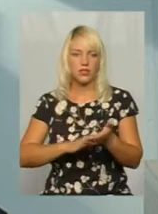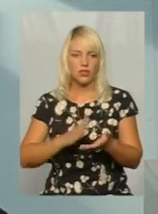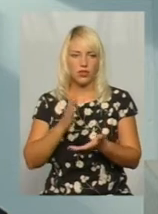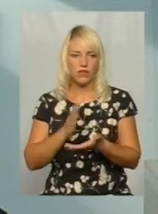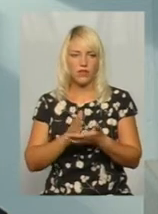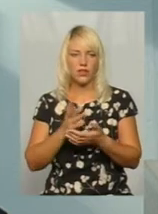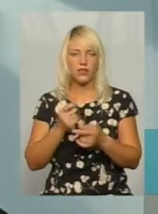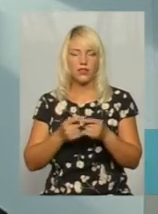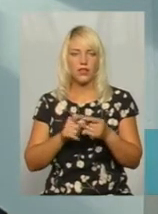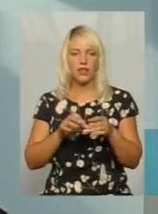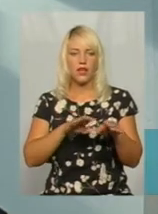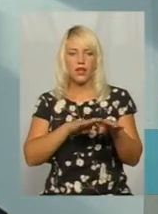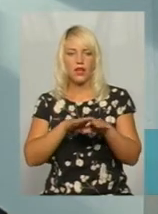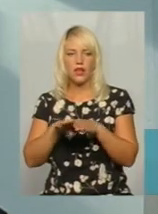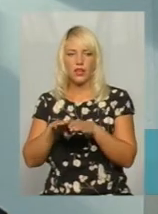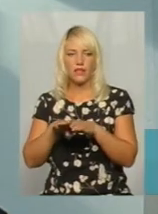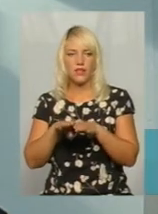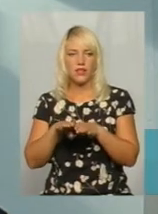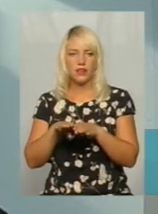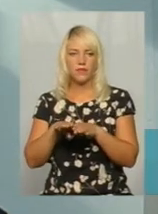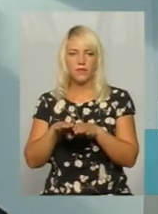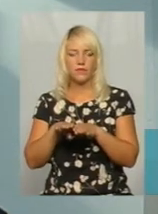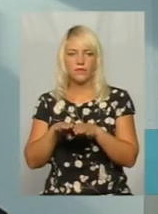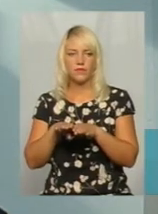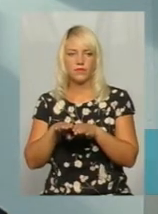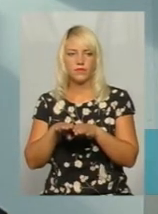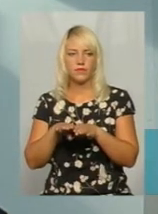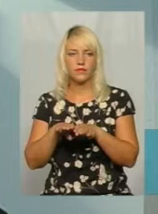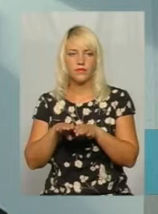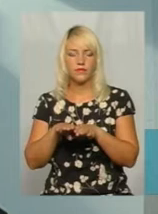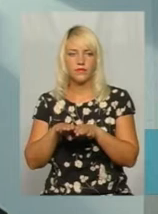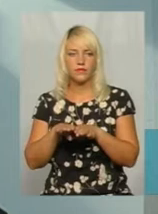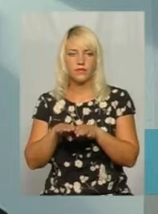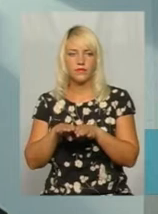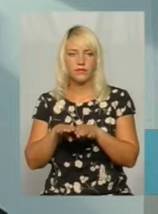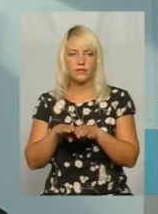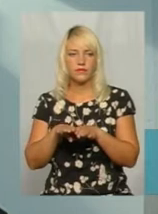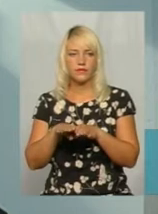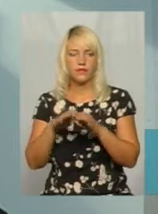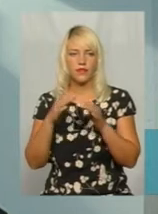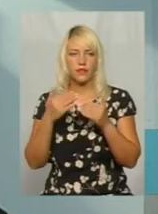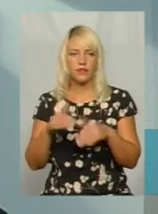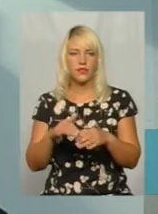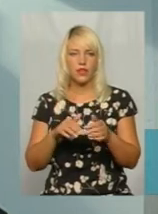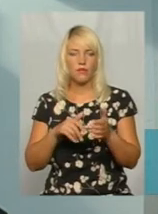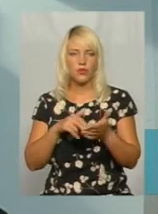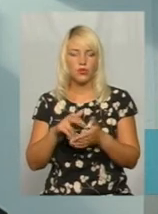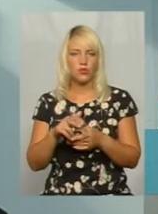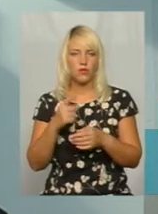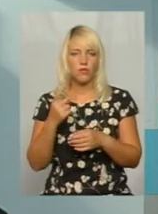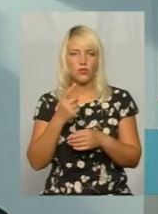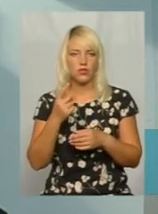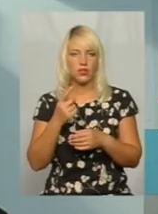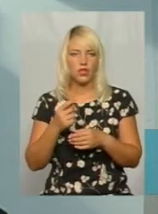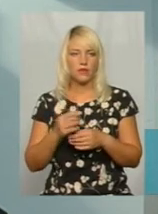Це на рівні слухів, вибачте, за російський фрилізний. Вже пройшов комітет. Тобто, я думаю,